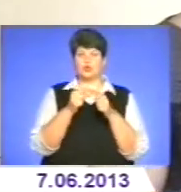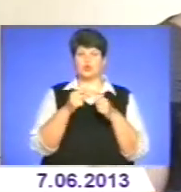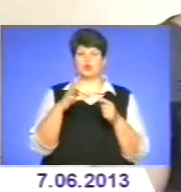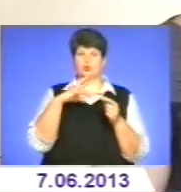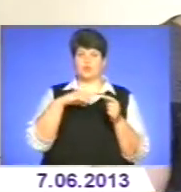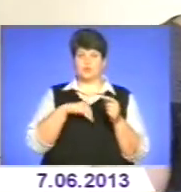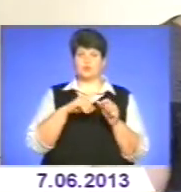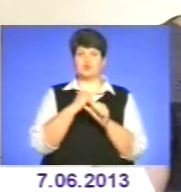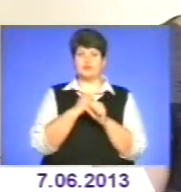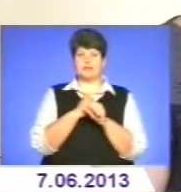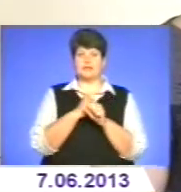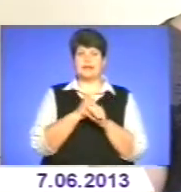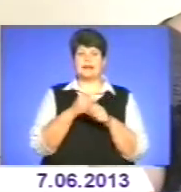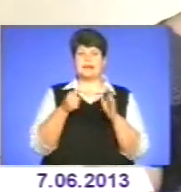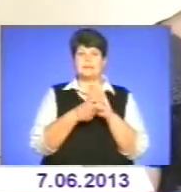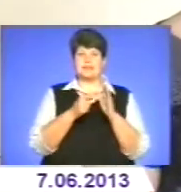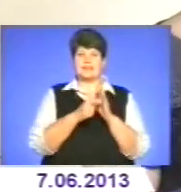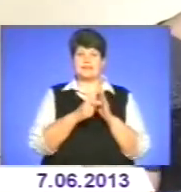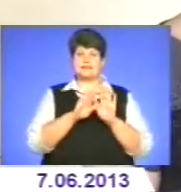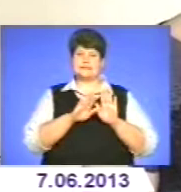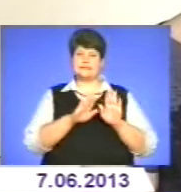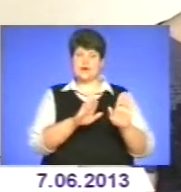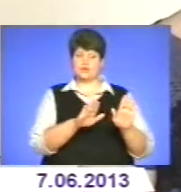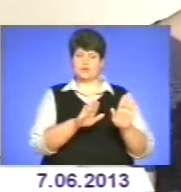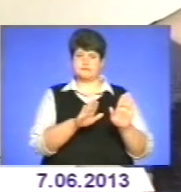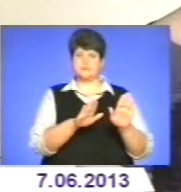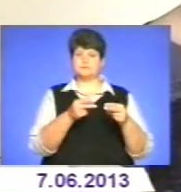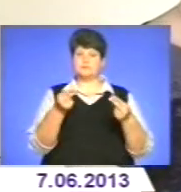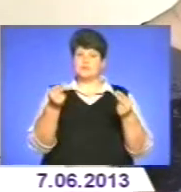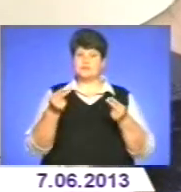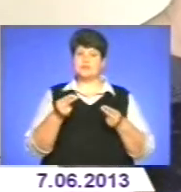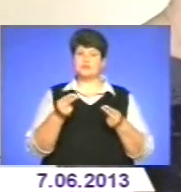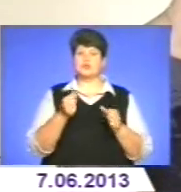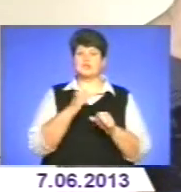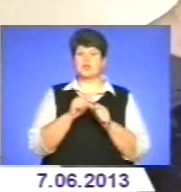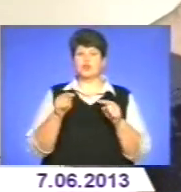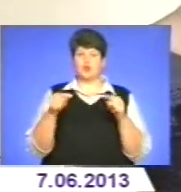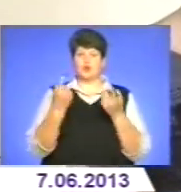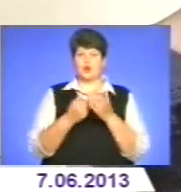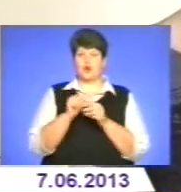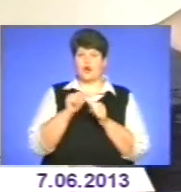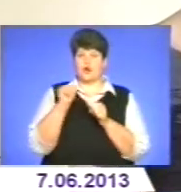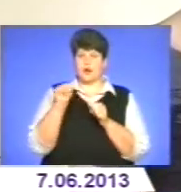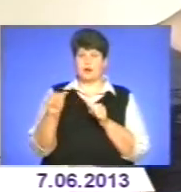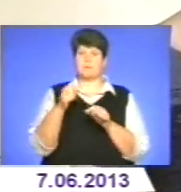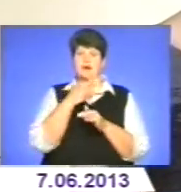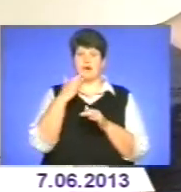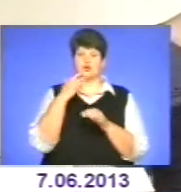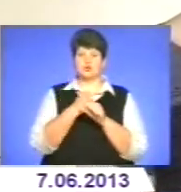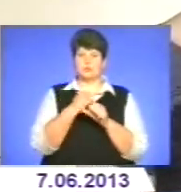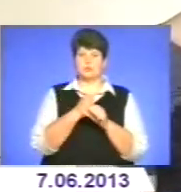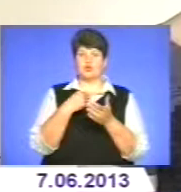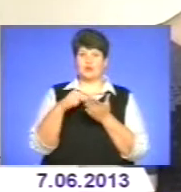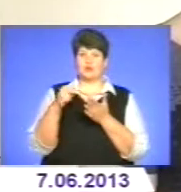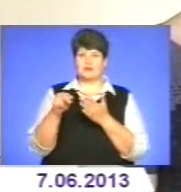зробили кабінет за очі, окремо кабінет відновили. Крім цього, було багато зроблено, придбано